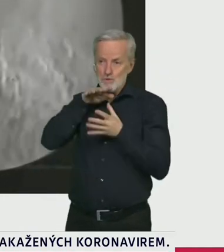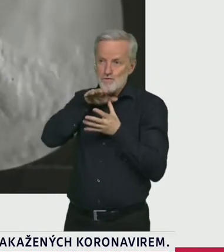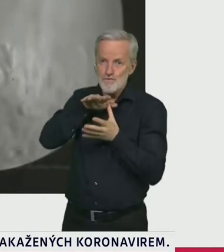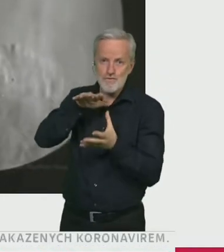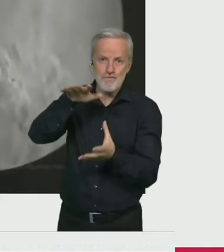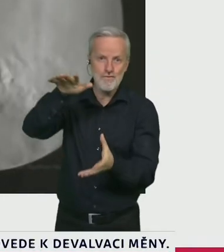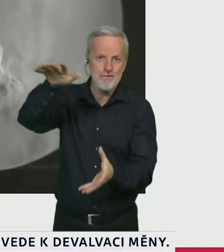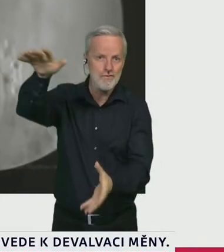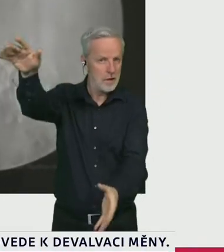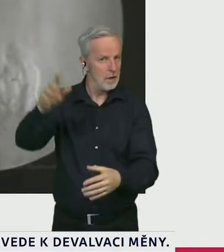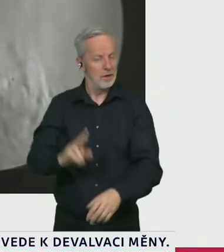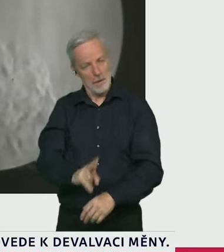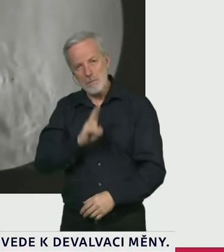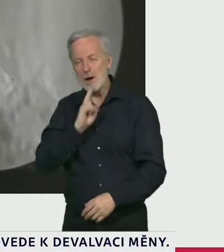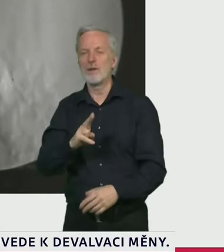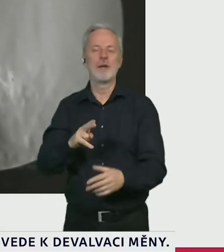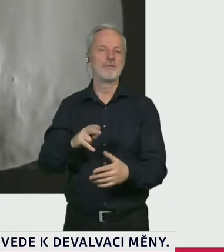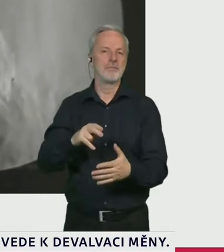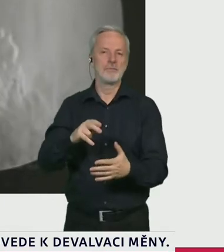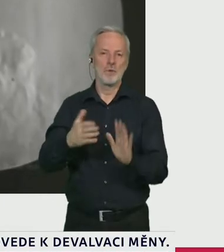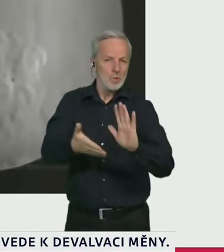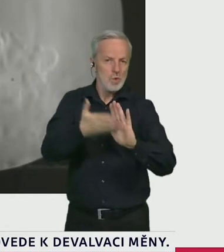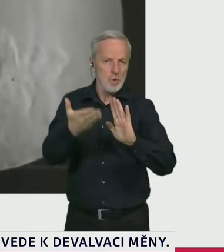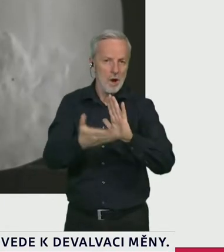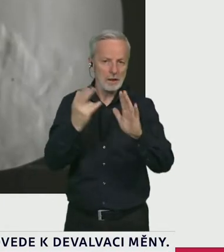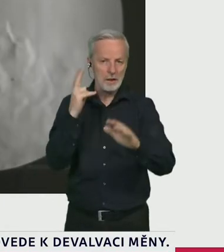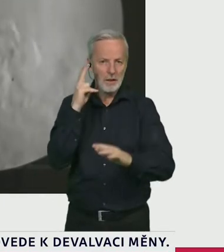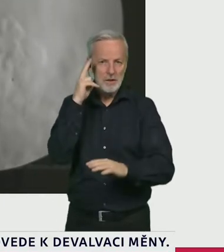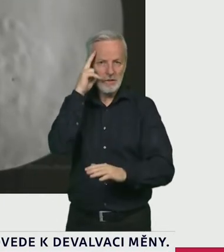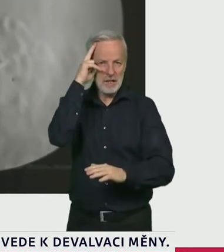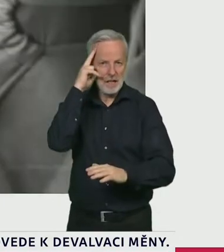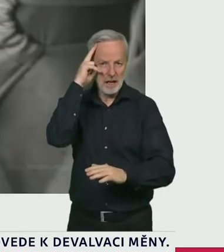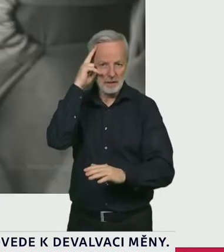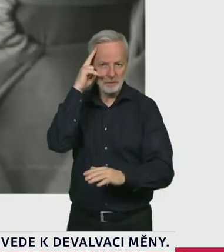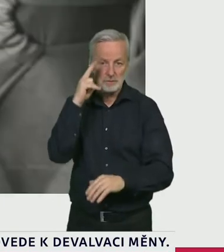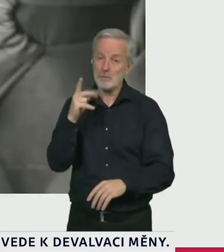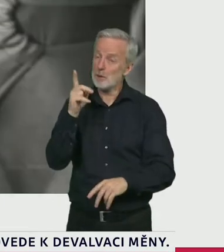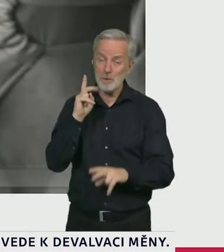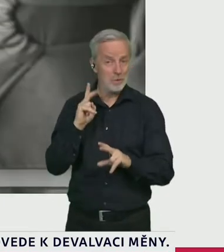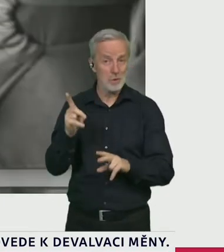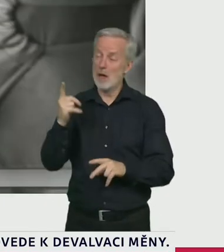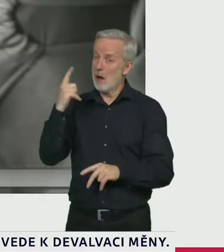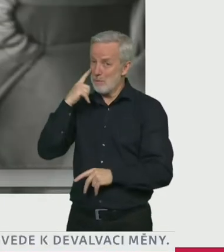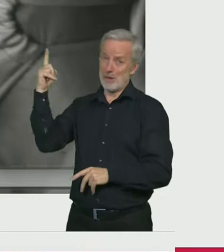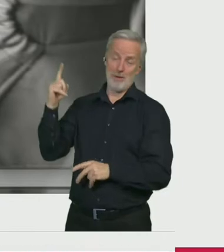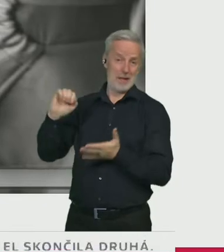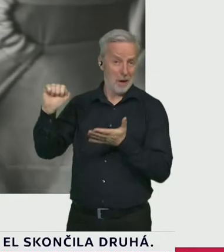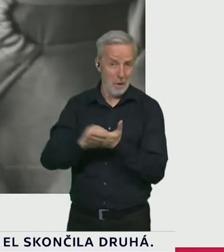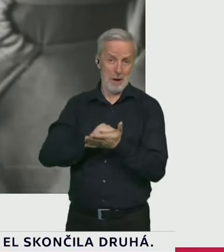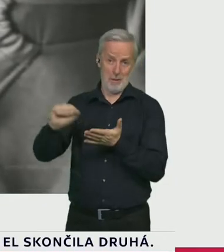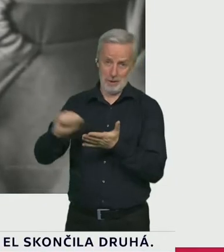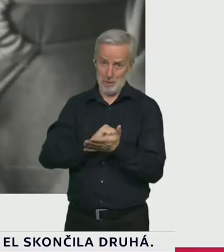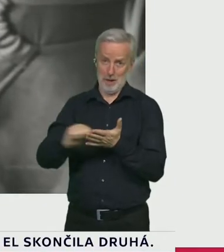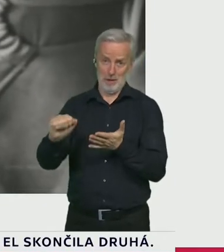prax, prostá, fyzika. Podívejme se na to opakovaně, zapamatujme si to a dělejme to.